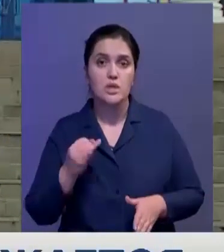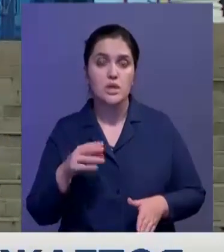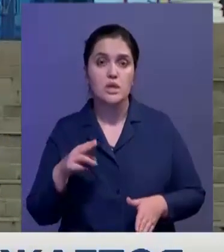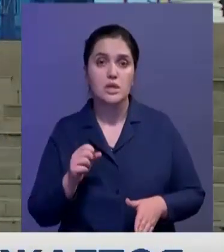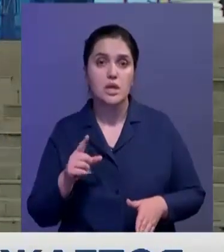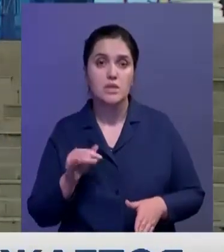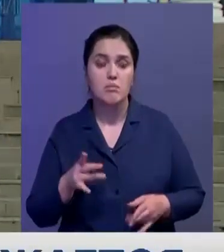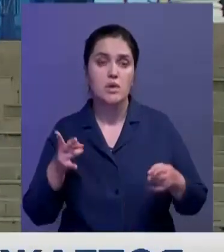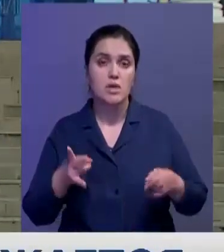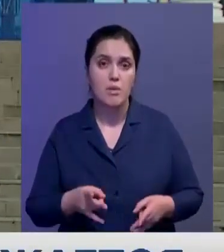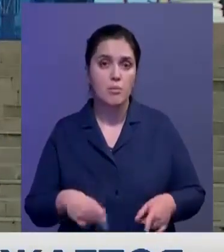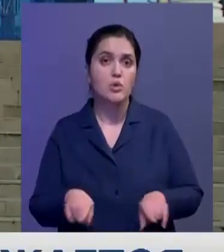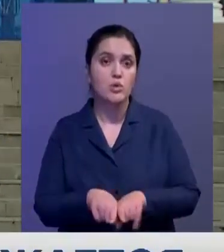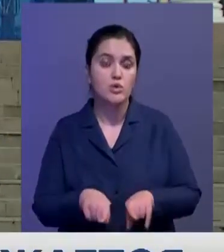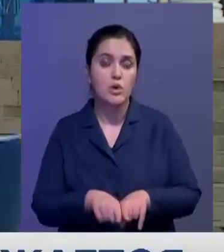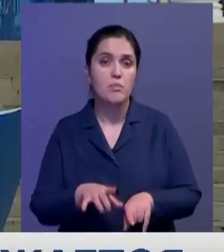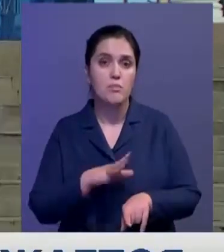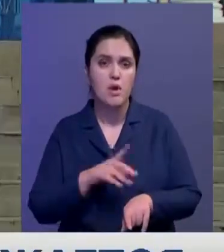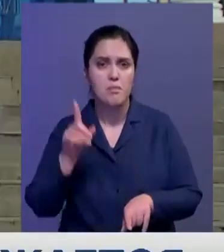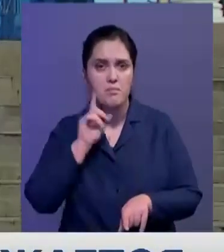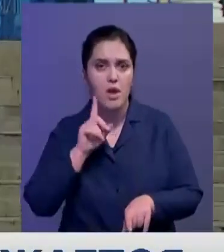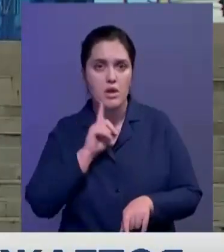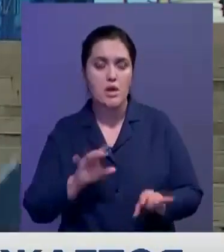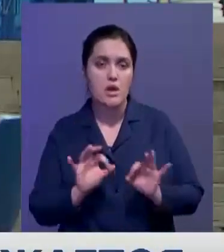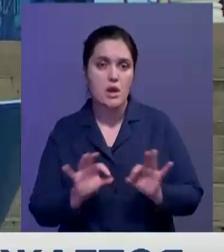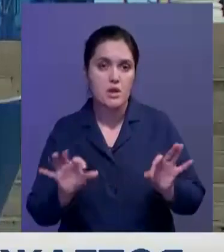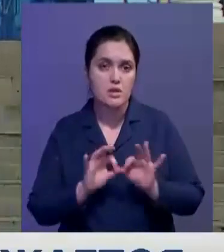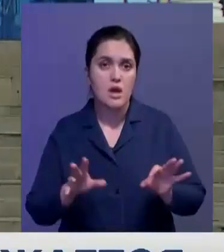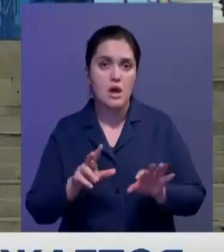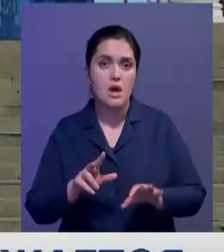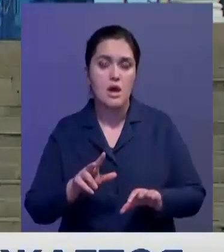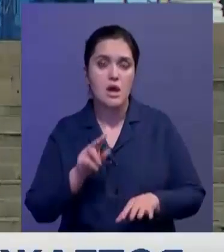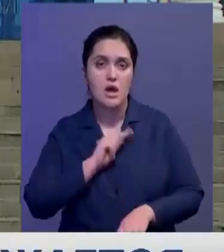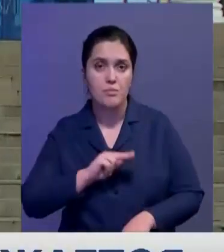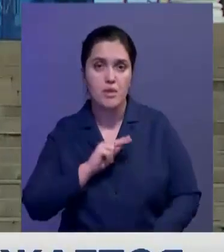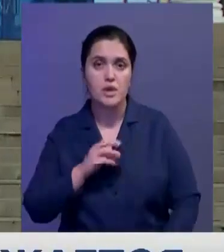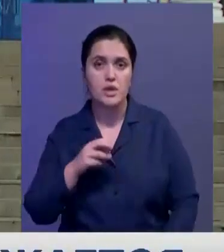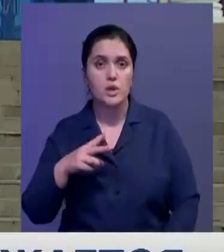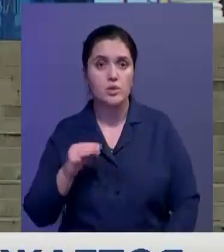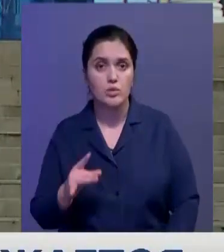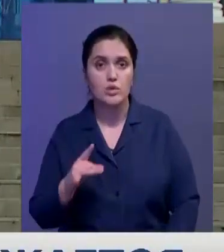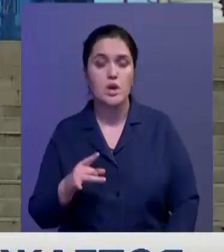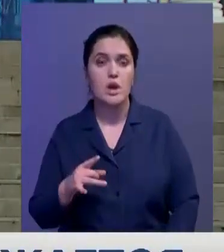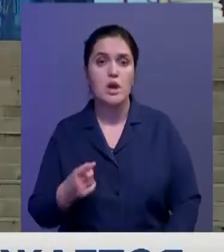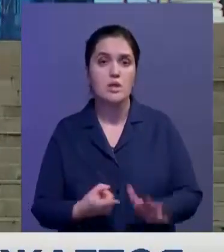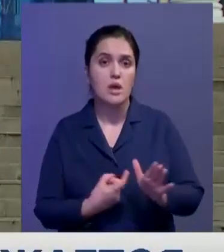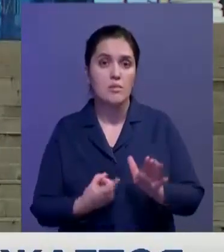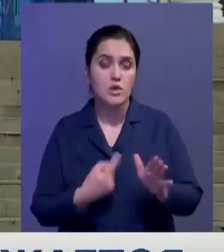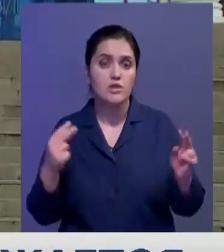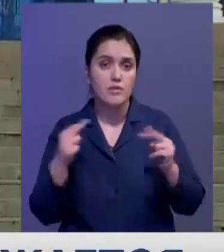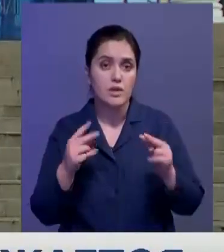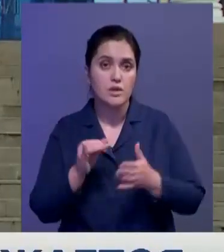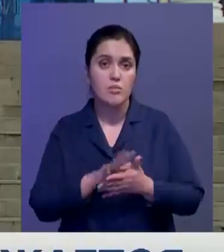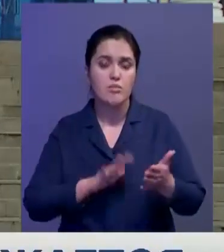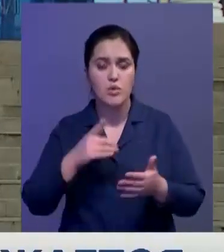получил травмы. Вот пока то, что рассказал сотрудник полиции Ильнур Жаксибаев. Допрос свидетелей продолжается. Мы будем